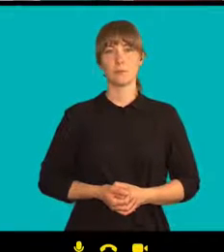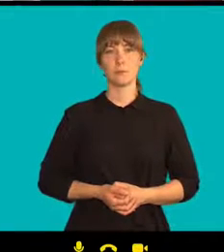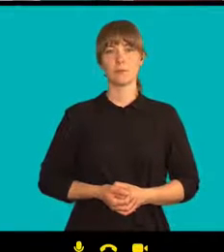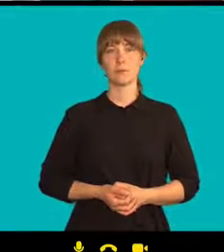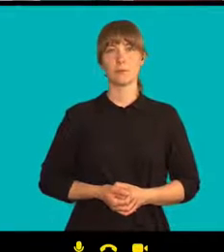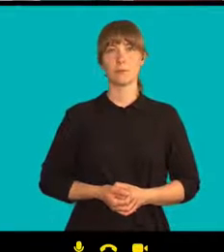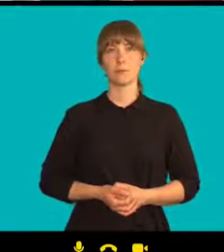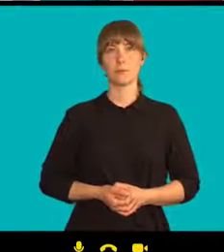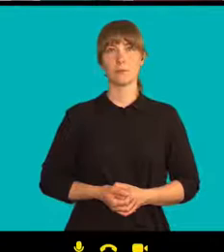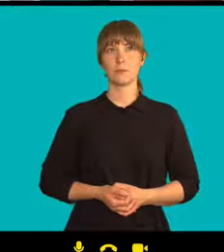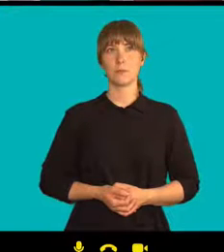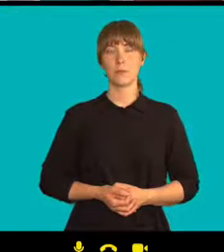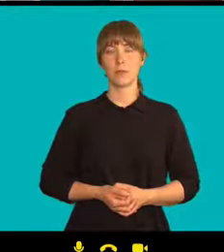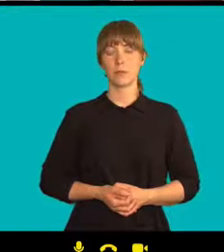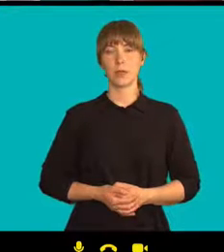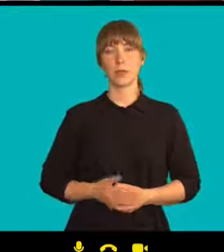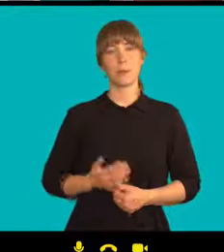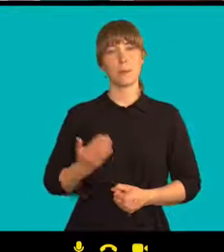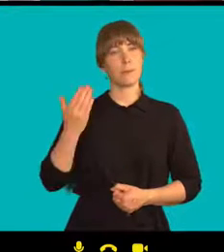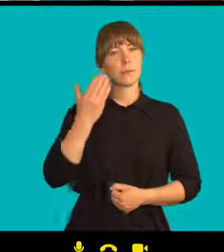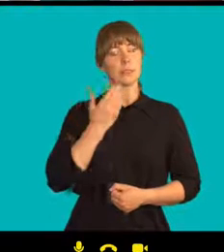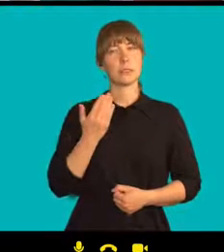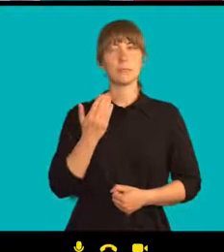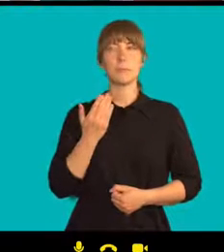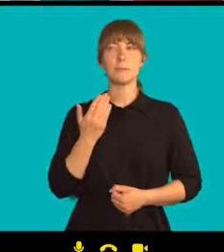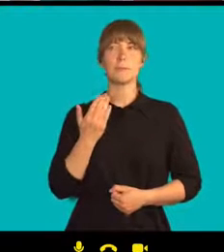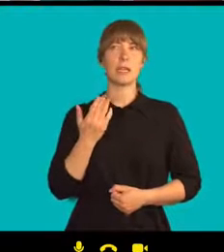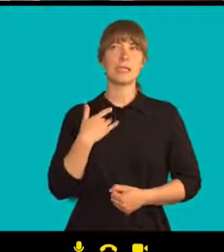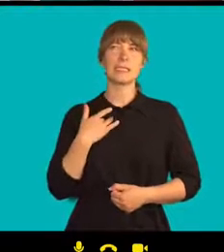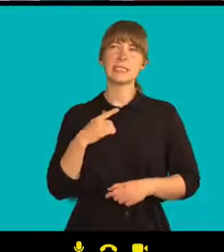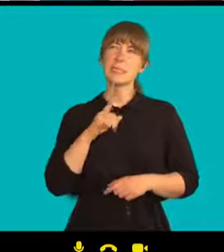Já myslím, že nejobtížnější okamžik nastal,